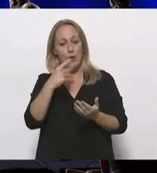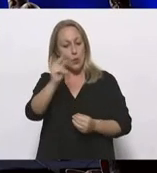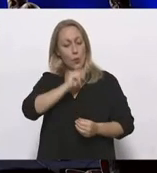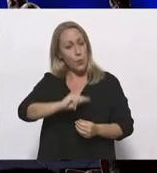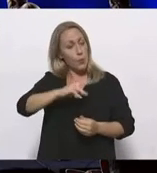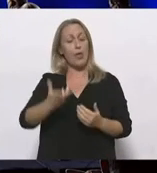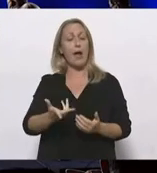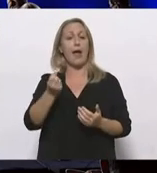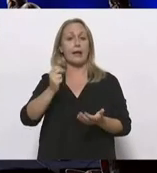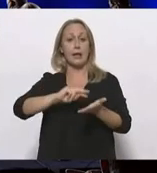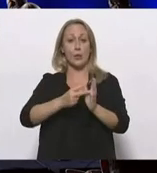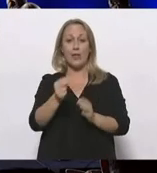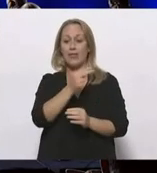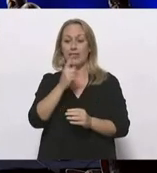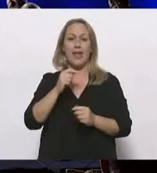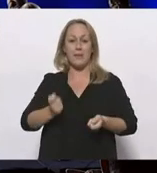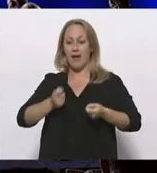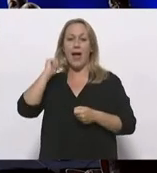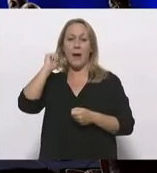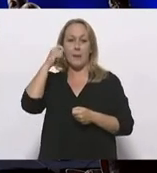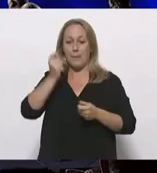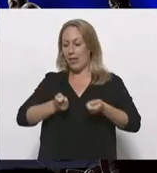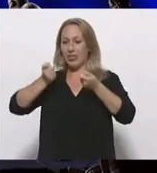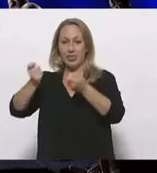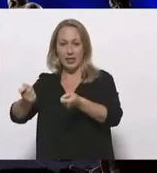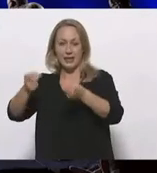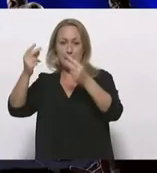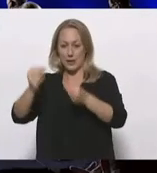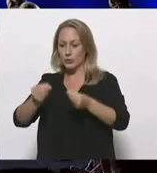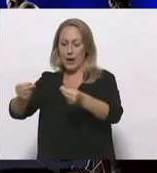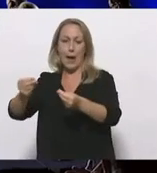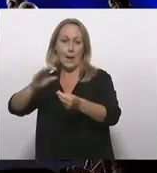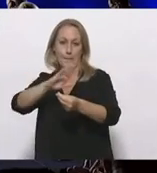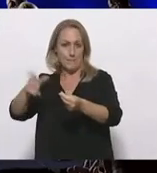ως προς τη γονική παροχή και τη μεταβίβαση περιουσίας από γονείς στα παιδιά.